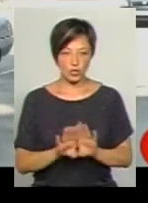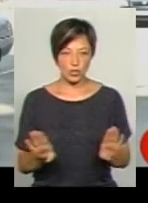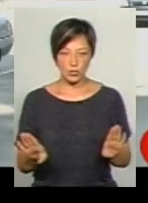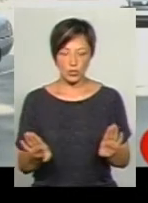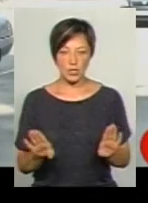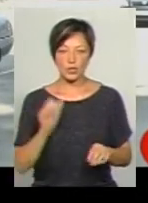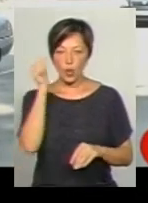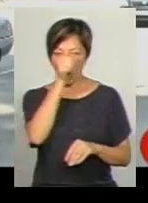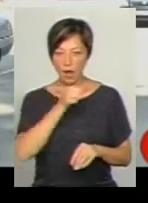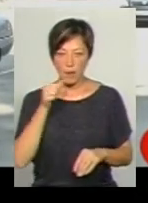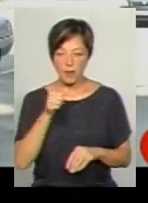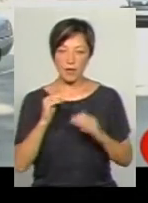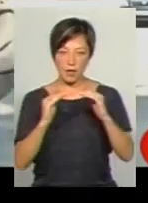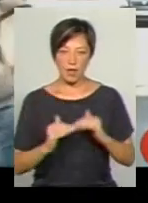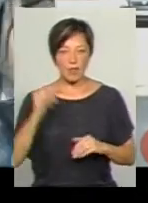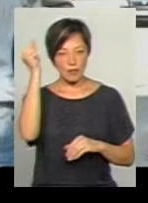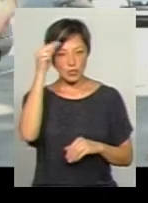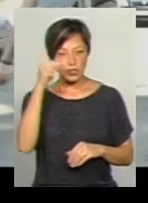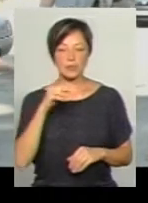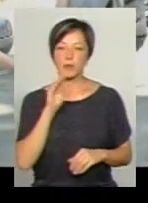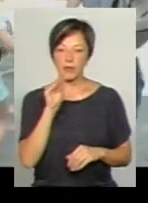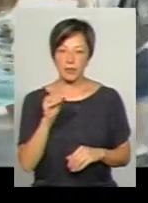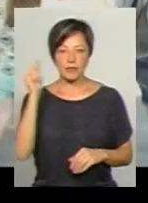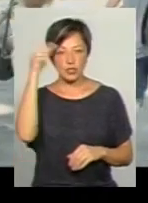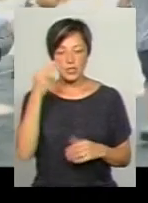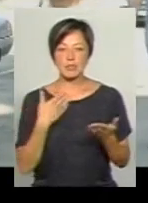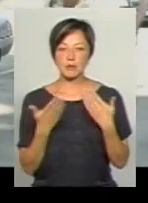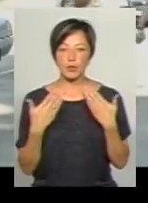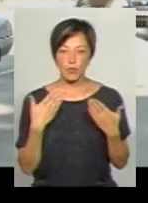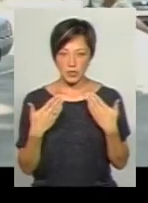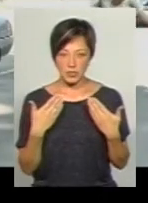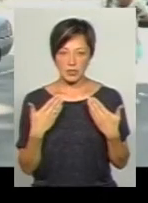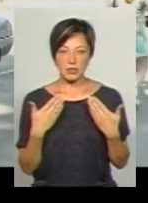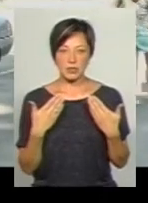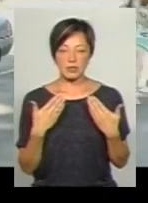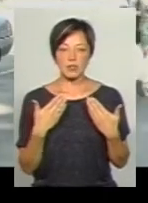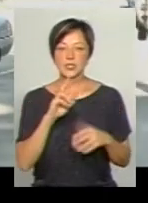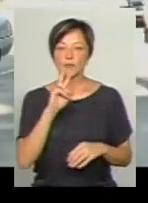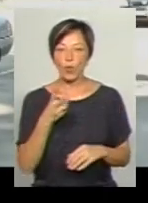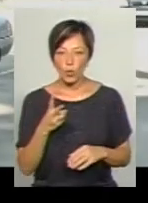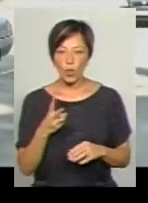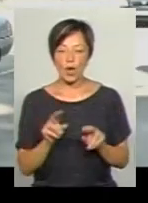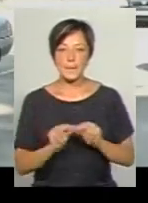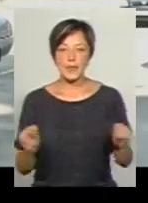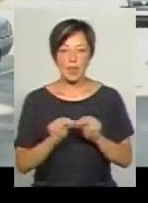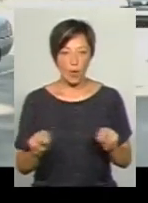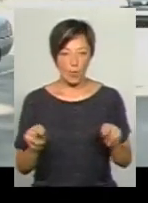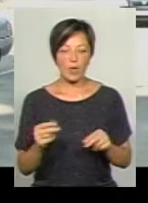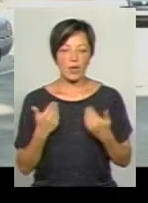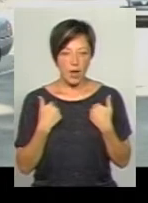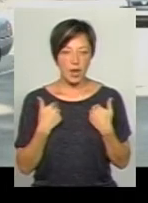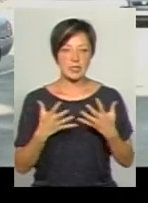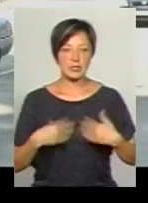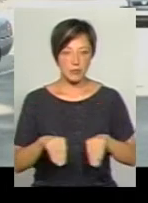з роками, але ми навчилися балакати, ми навчилися спілкуватися. З двох років сурдопедагог, я,